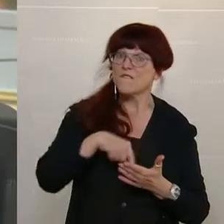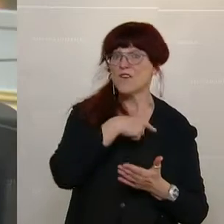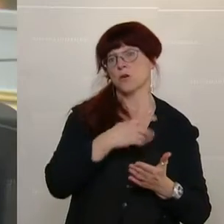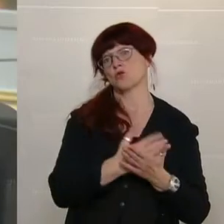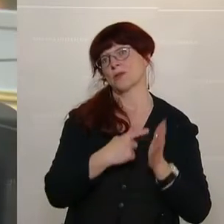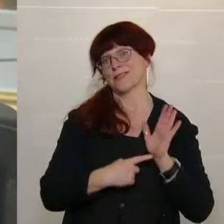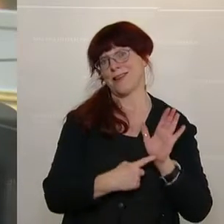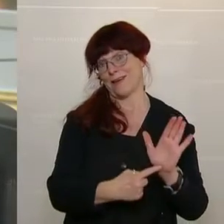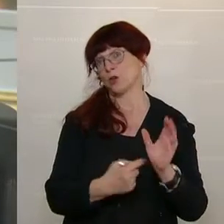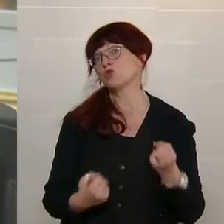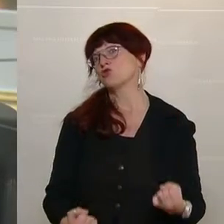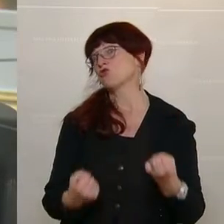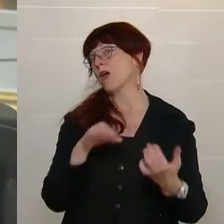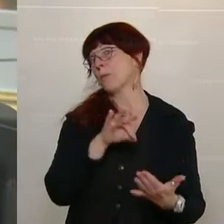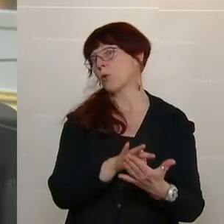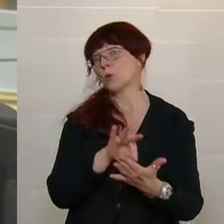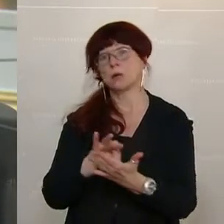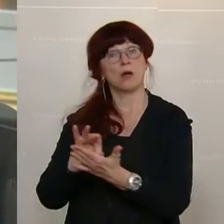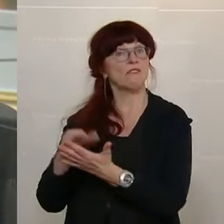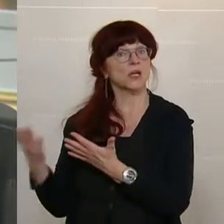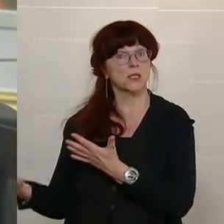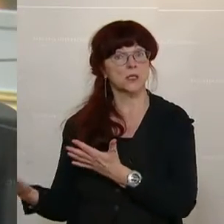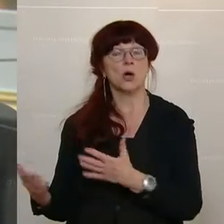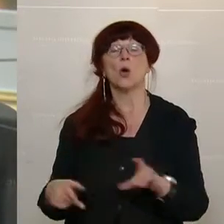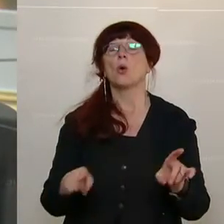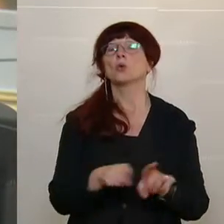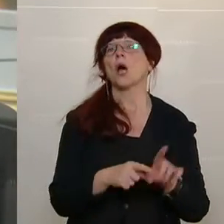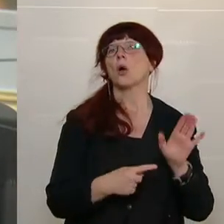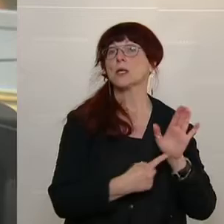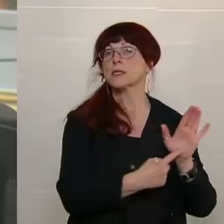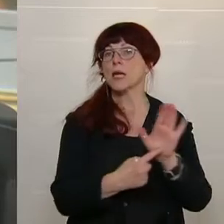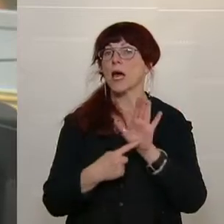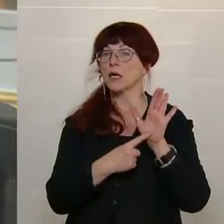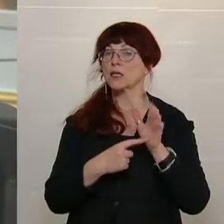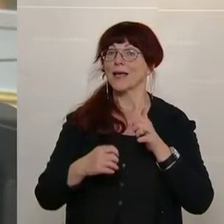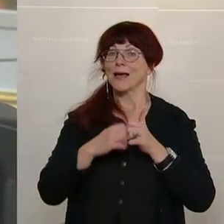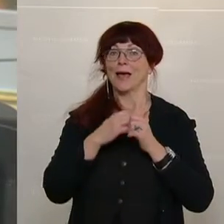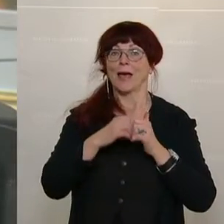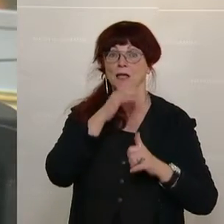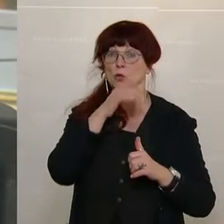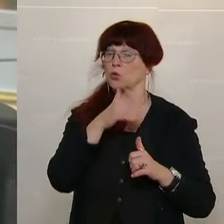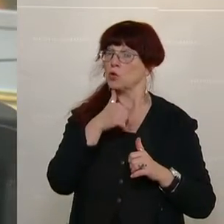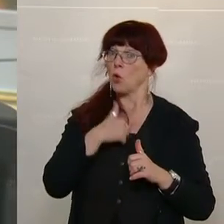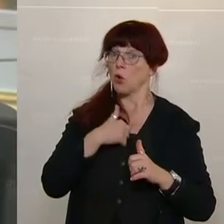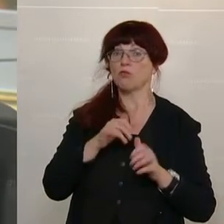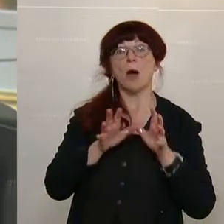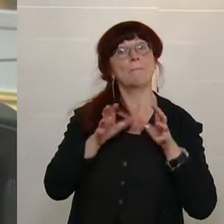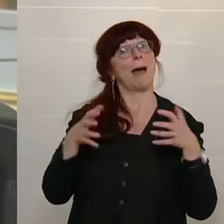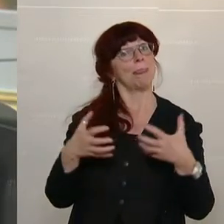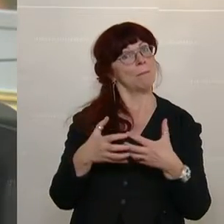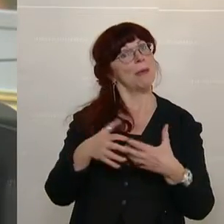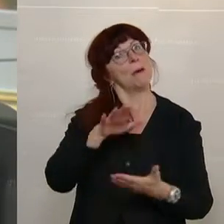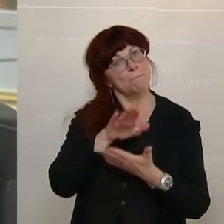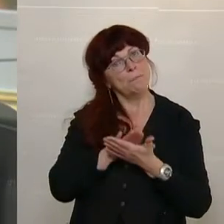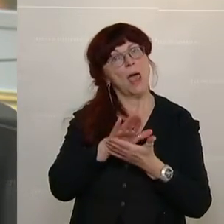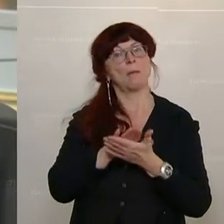Schwerpunkte sind und er stellt dar, dass der Rechnungshof in Zeiten der Pandemie voll leistungsfähig geblieben